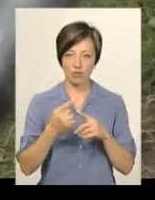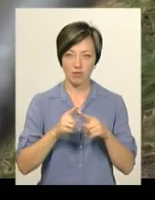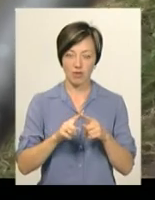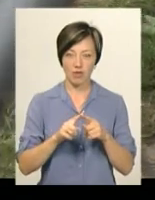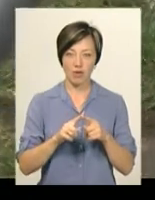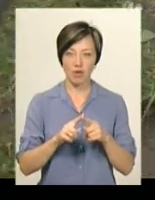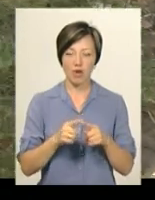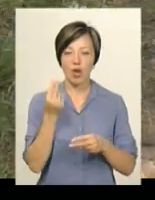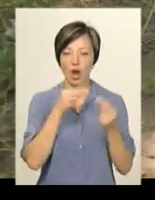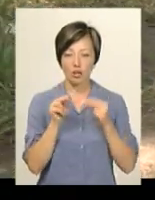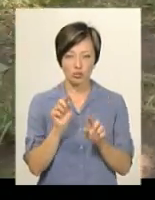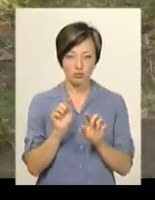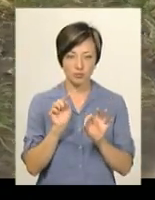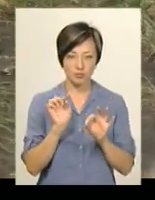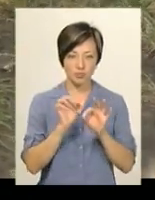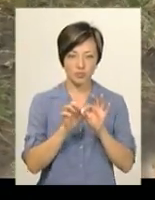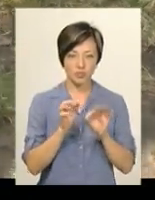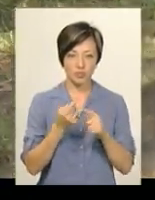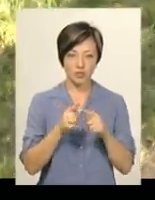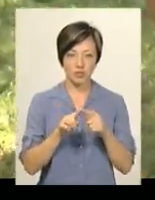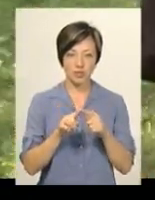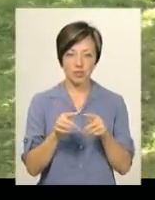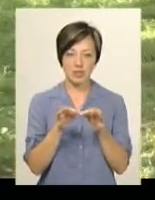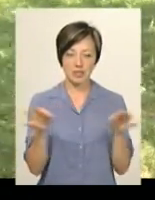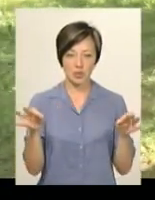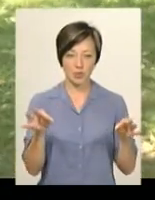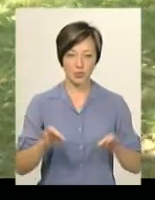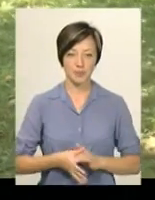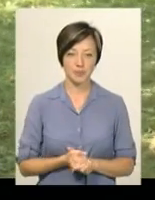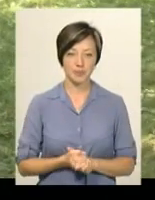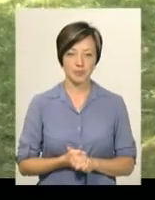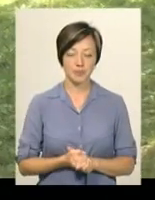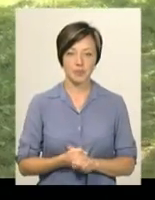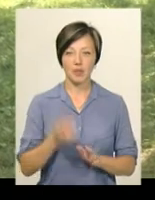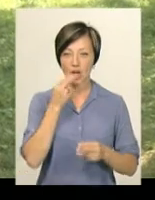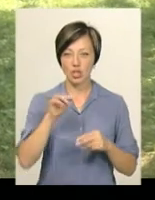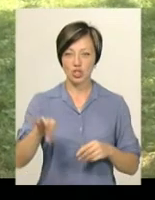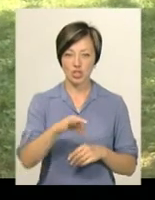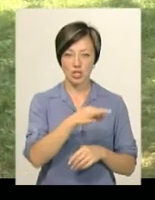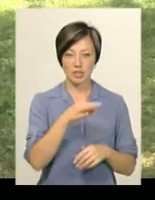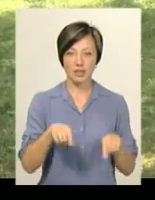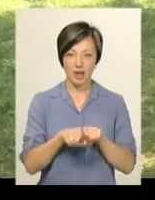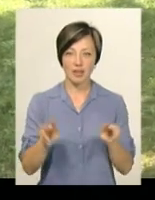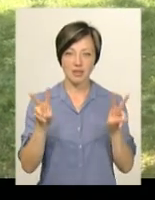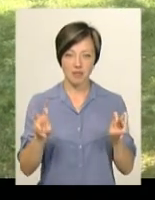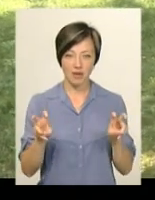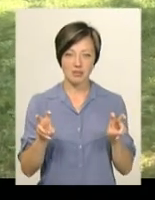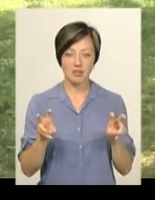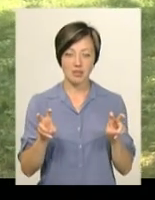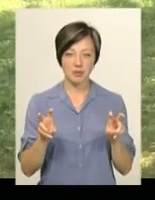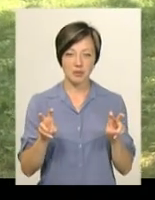краще шити, вона так і називається,